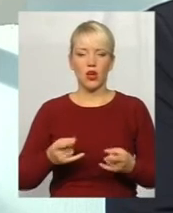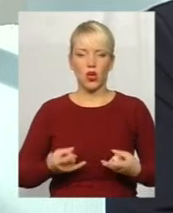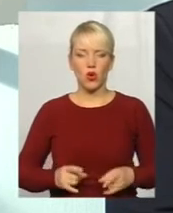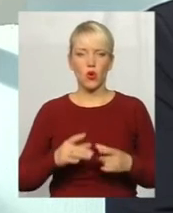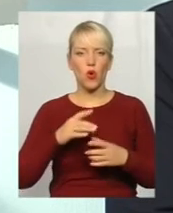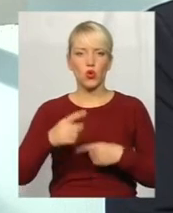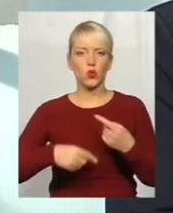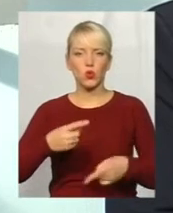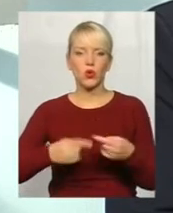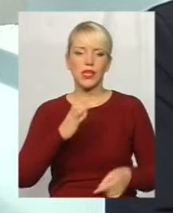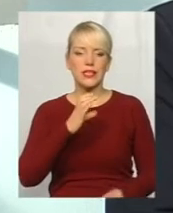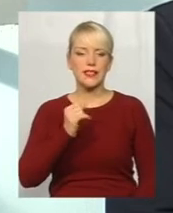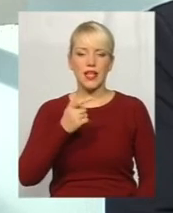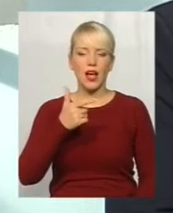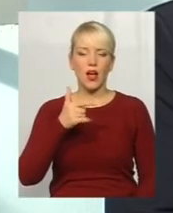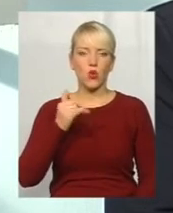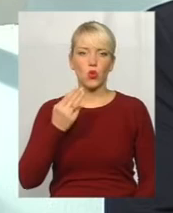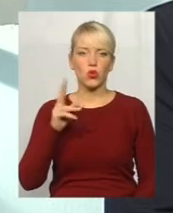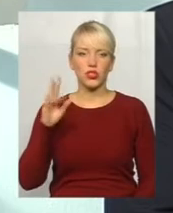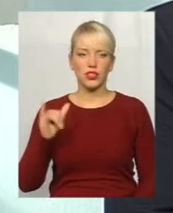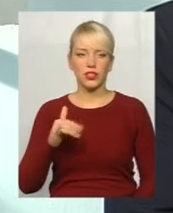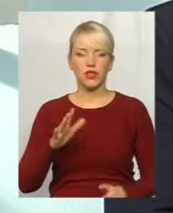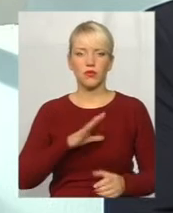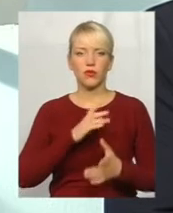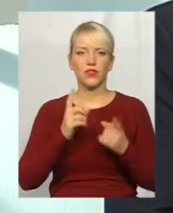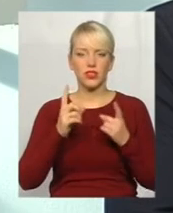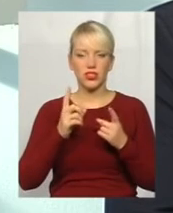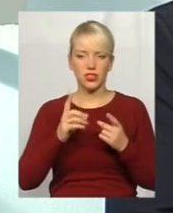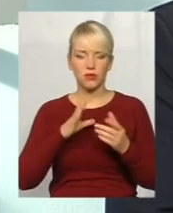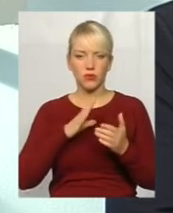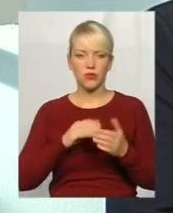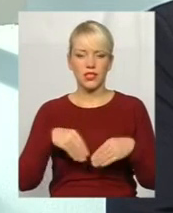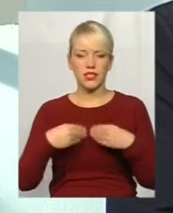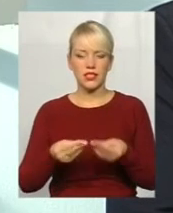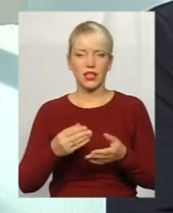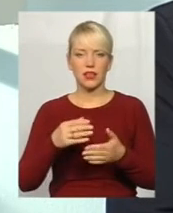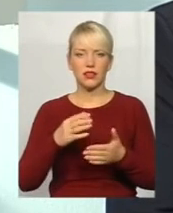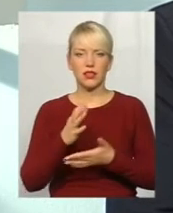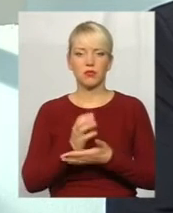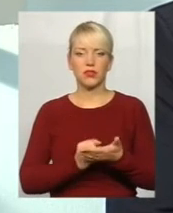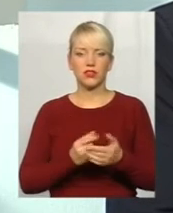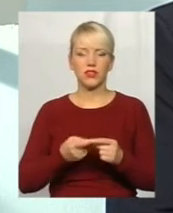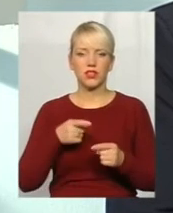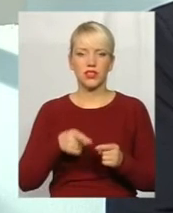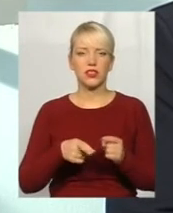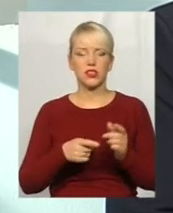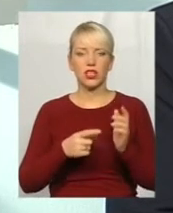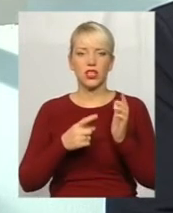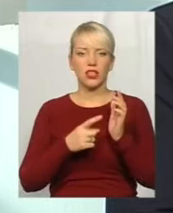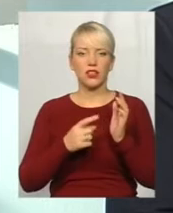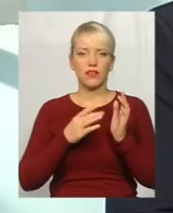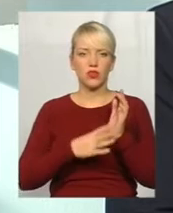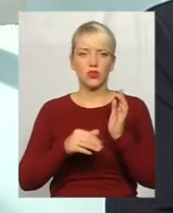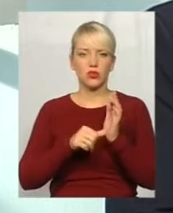досить величезний був закладений потенціал. Вже в 1796 році було побудовано